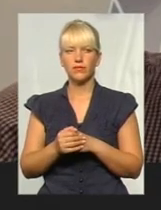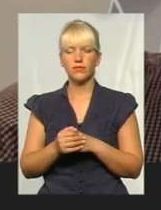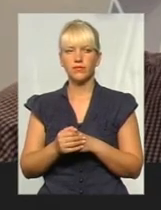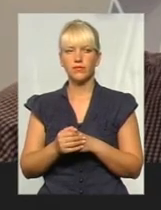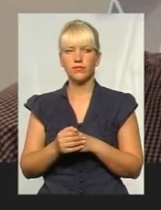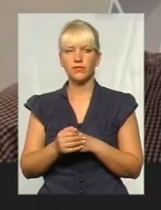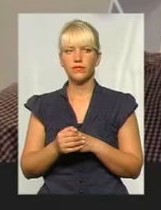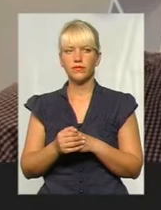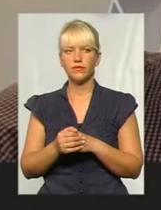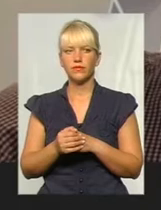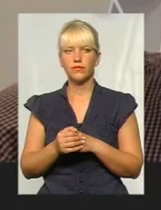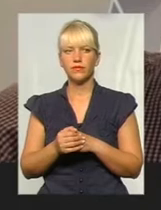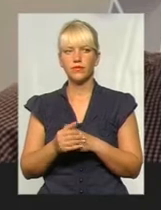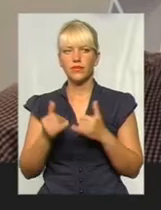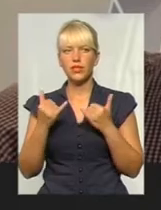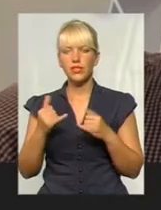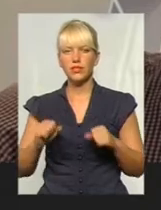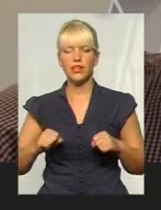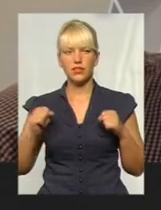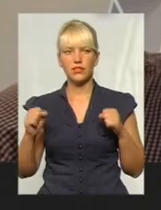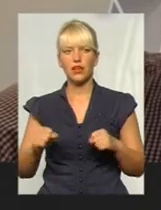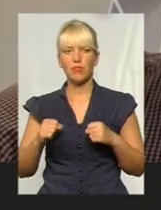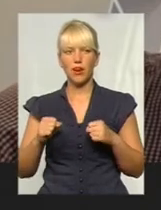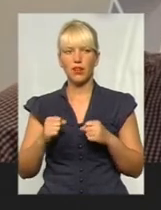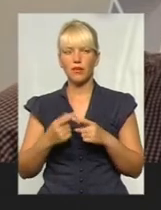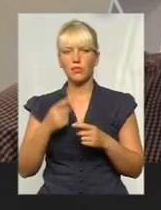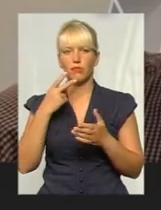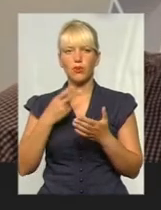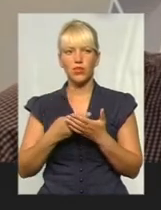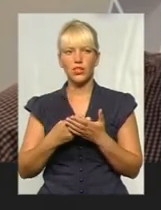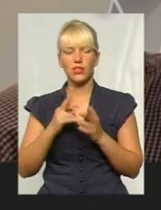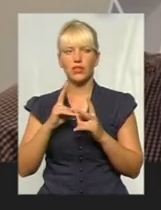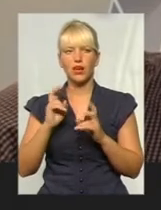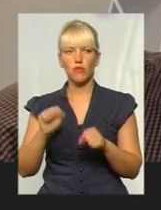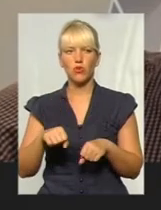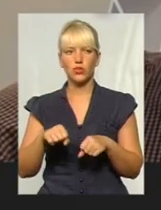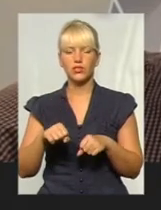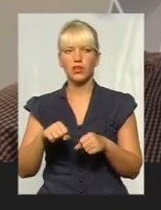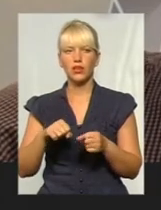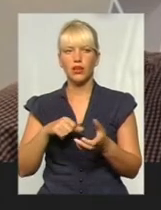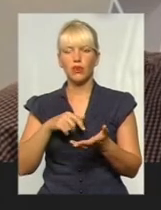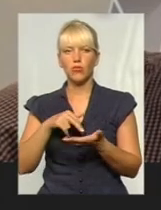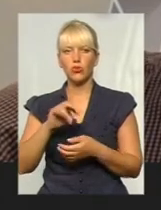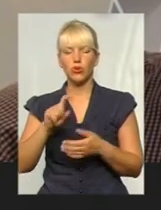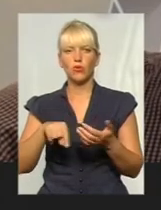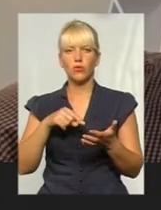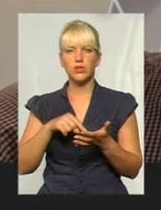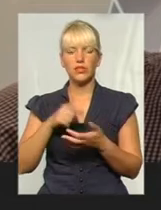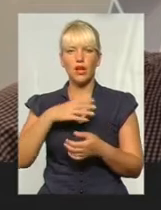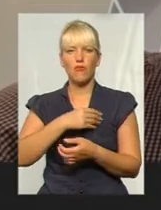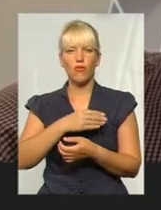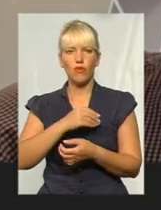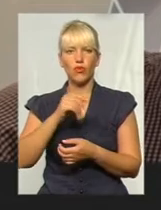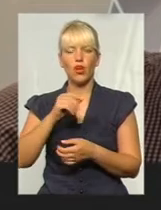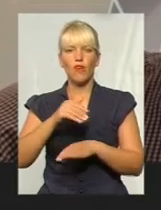зараз намагаємося показати, можна робити вулиці ніківля